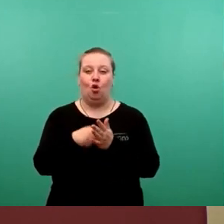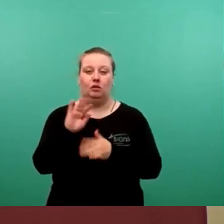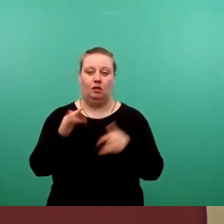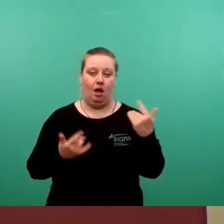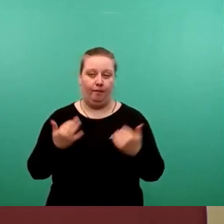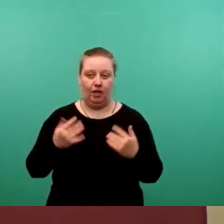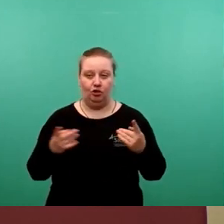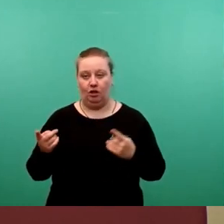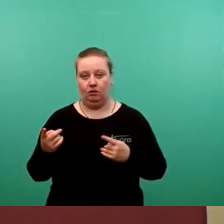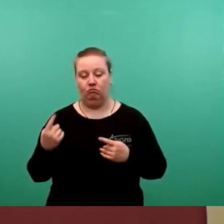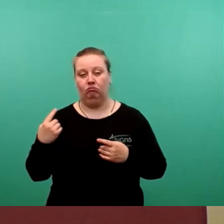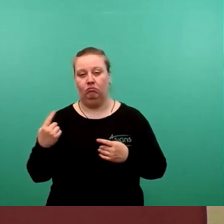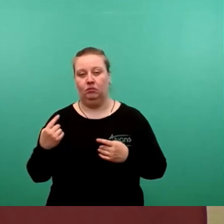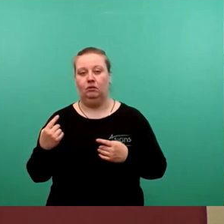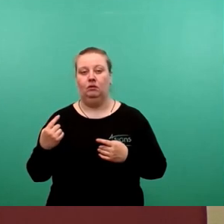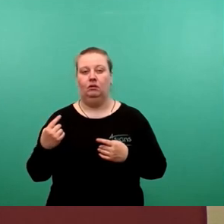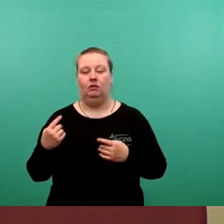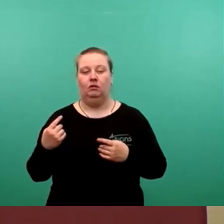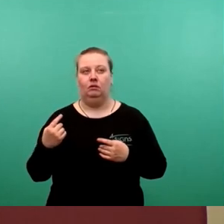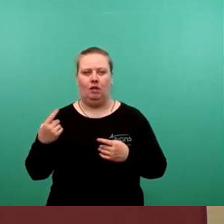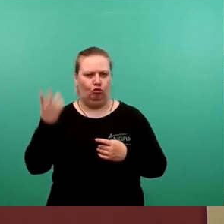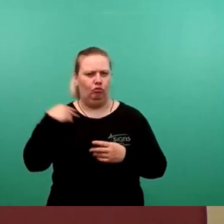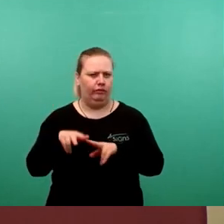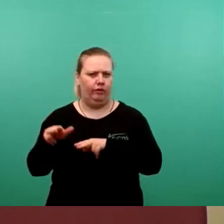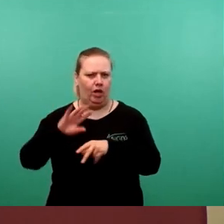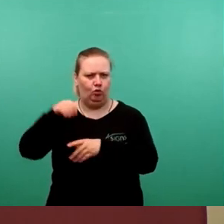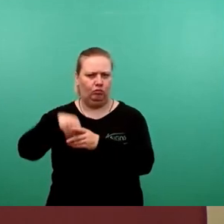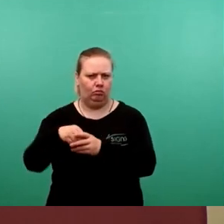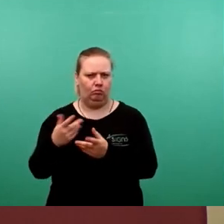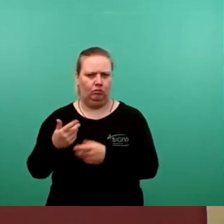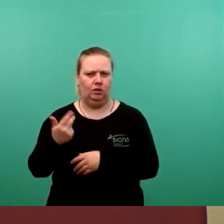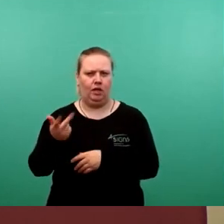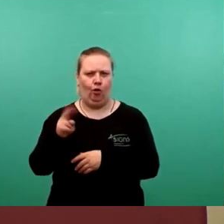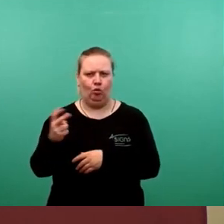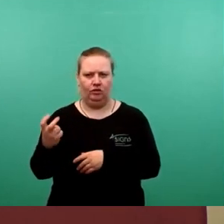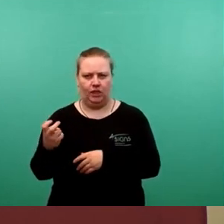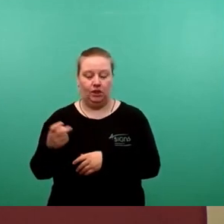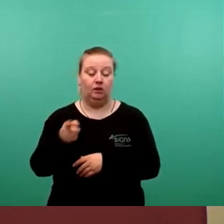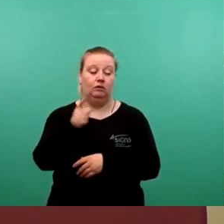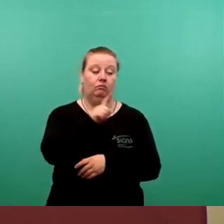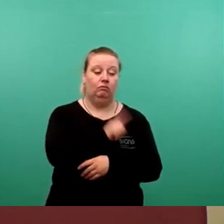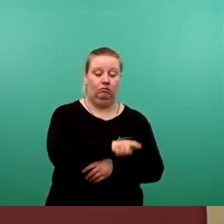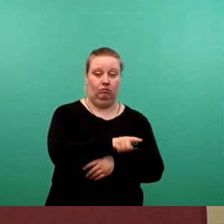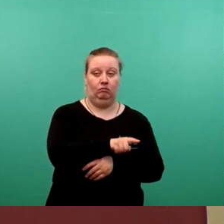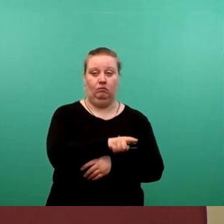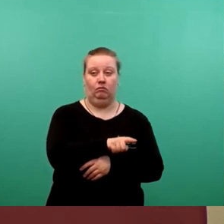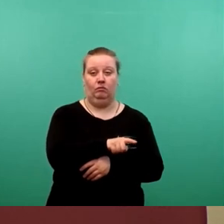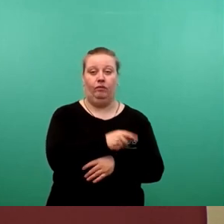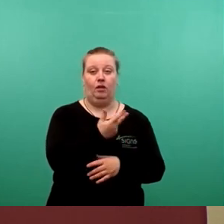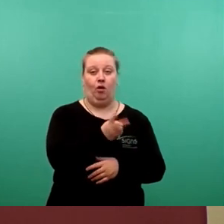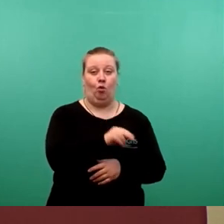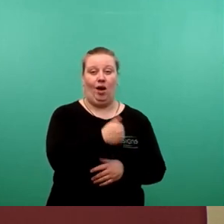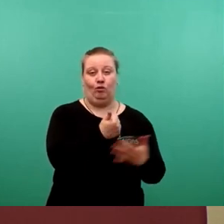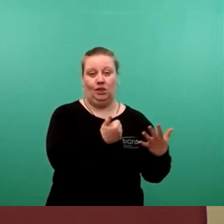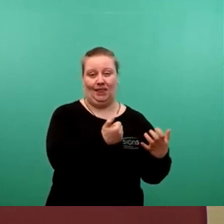bei der Lingener Allee 3, da wir ja auch schon in der Verwaltungsunterbringung drin, 3,20 Euro, im World Trade Center 3,61